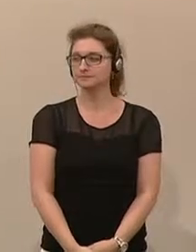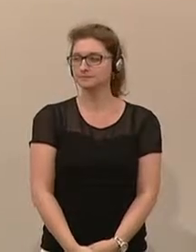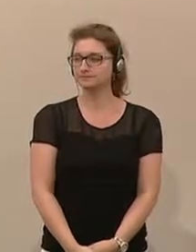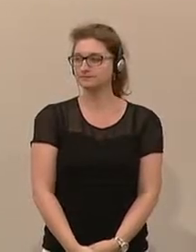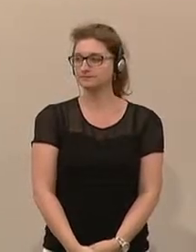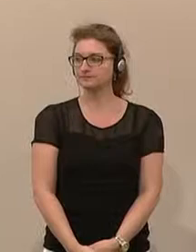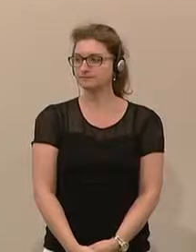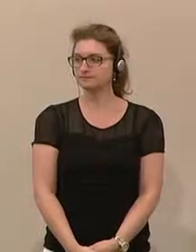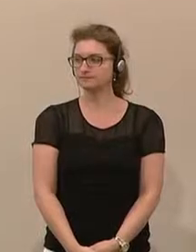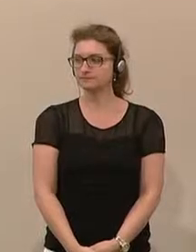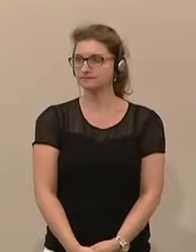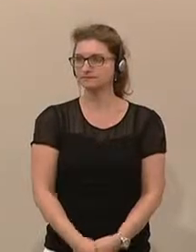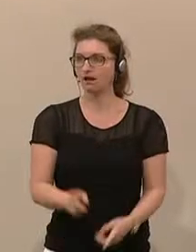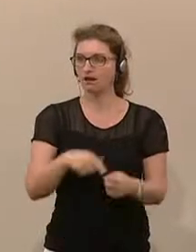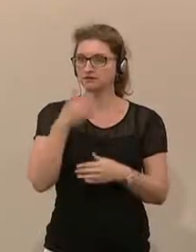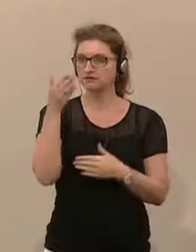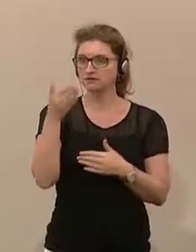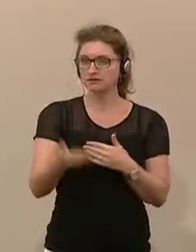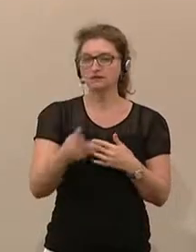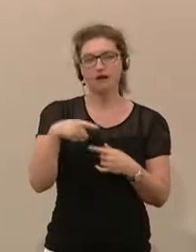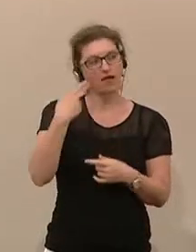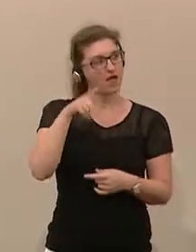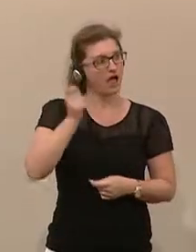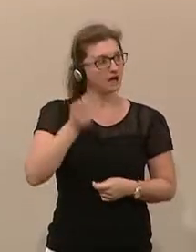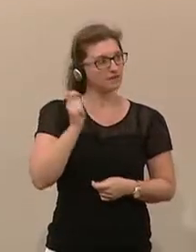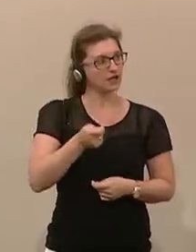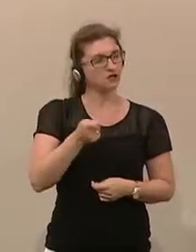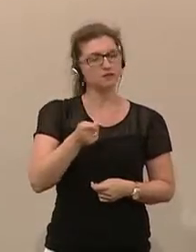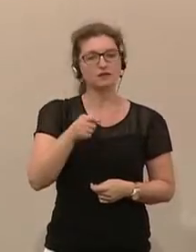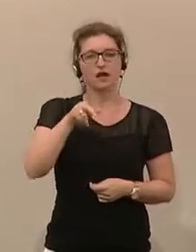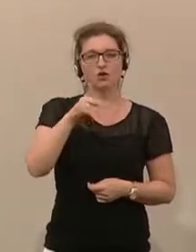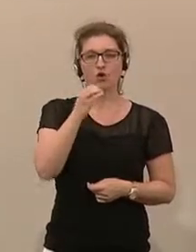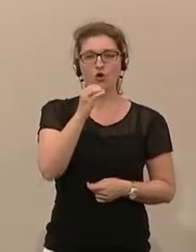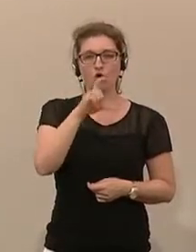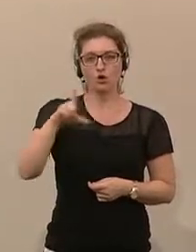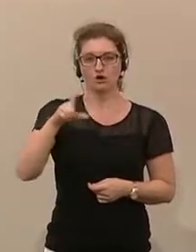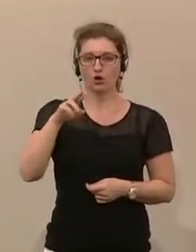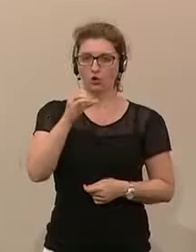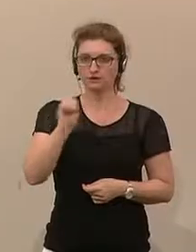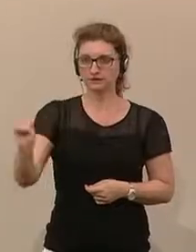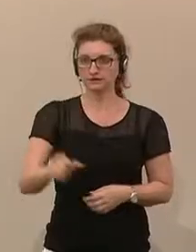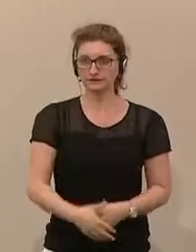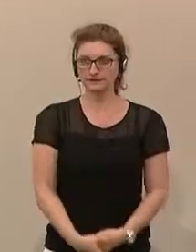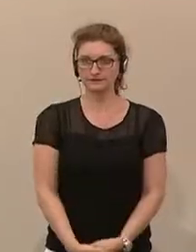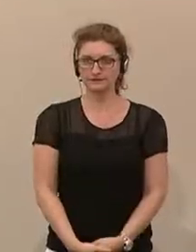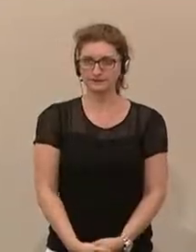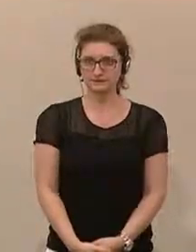Der Abänderungsantrag der SPÖ sei gut gemeint, aber inhaltlich nicht zu unterstützen, sagt Gerhard Deimek von der FPÖ.